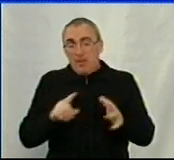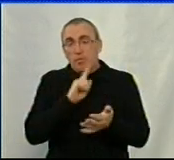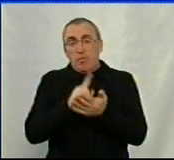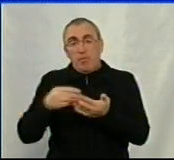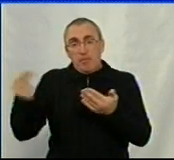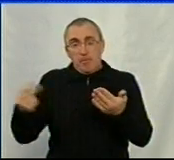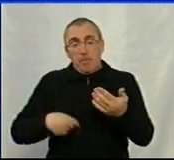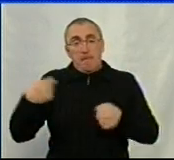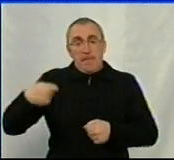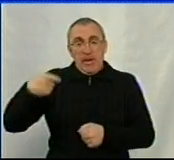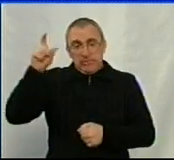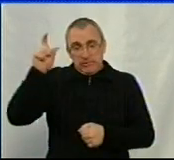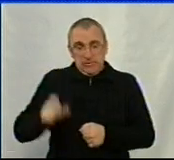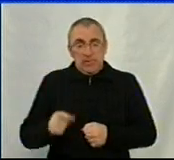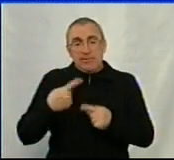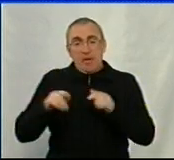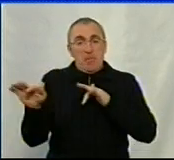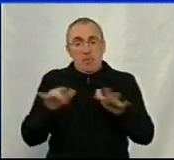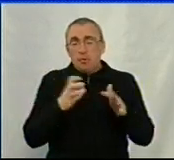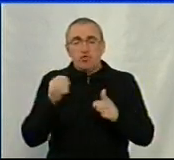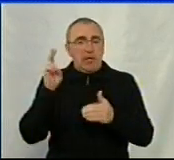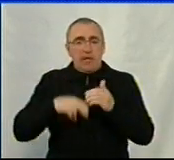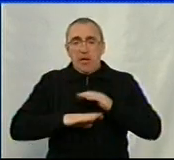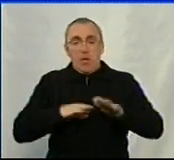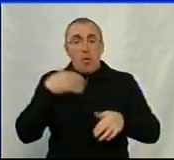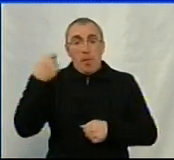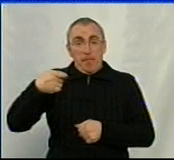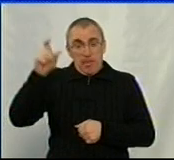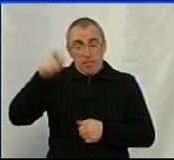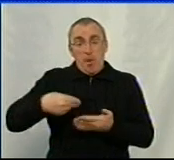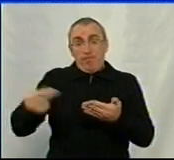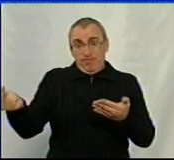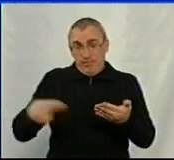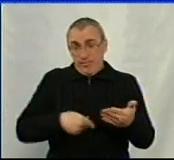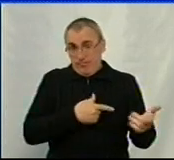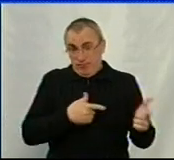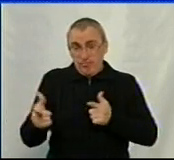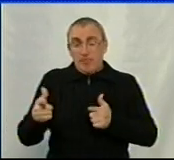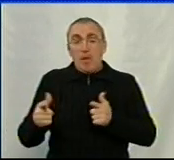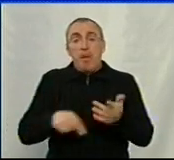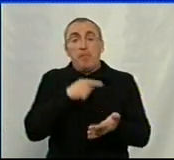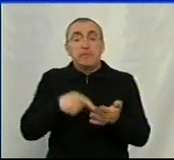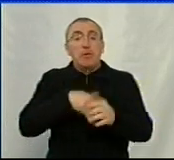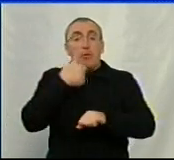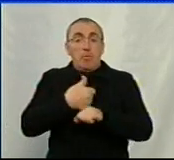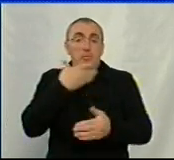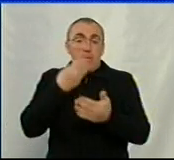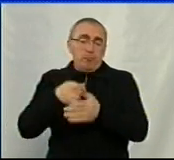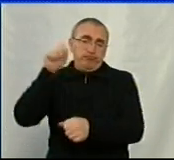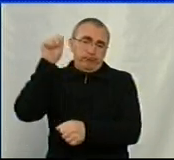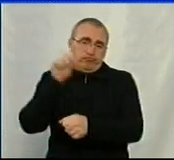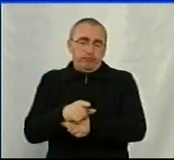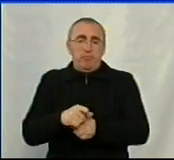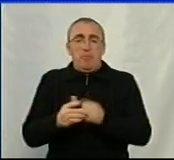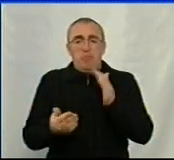підписати президент, тобто, тут вся процедура ще не завершена, але коли президент підпише його, тоді міський голова може своїм розпорядженням